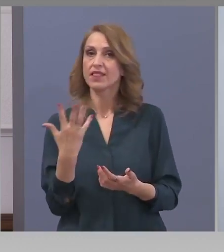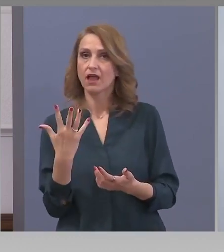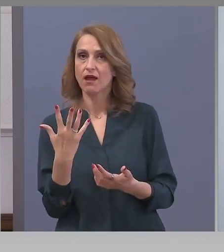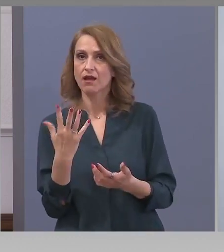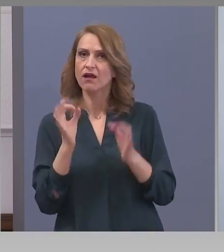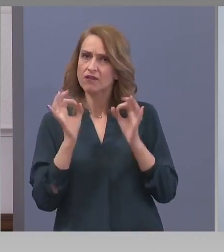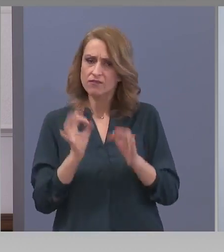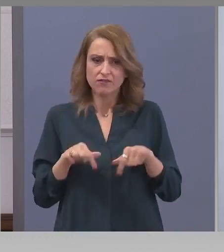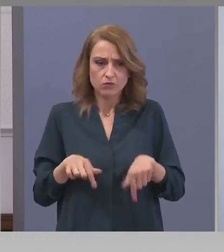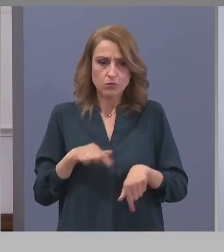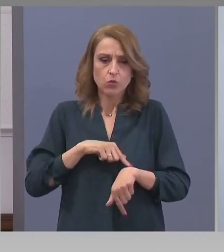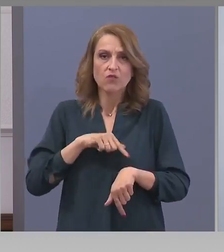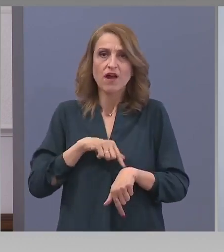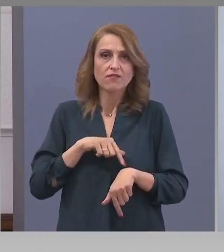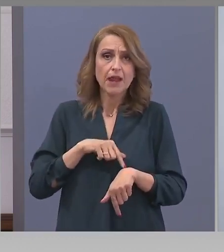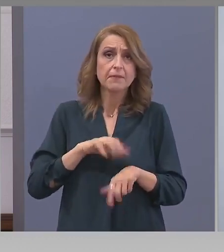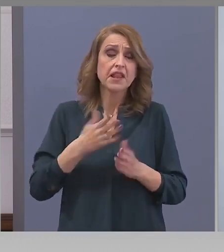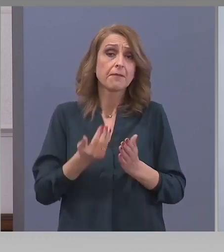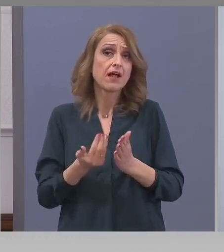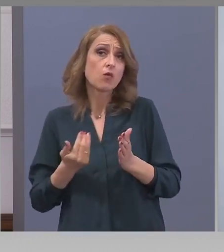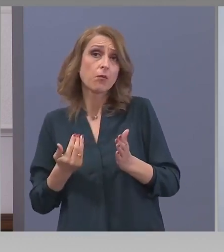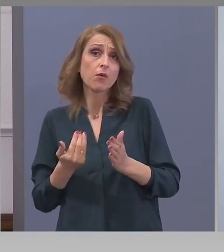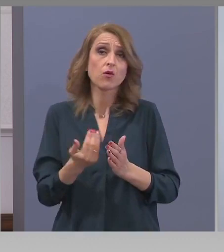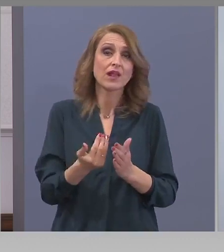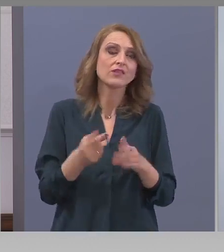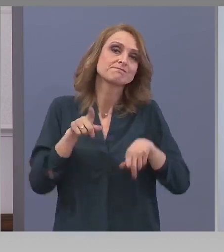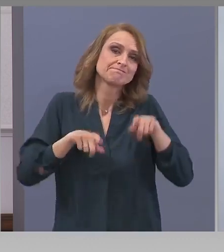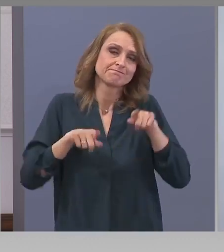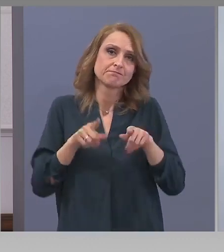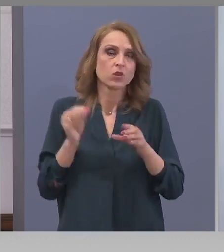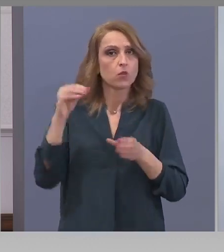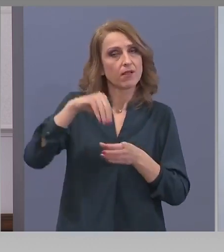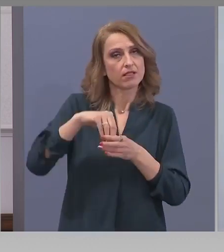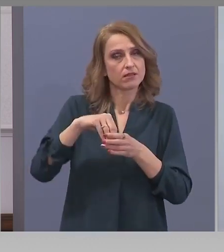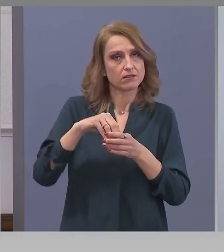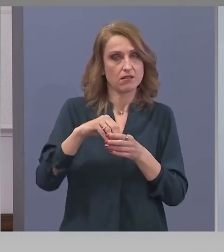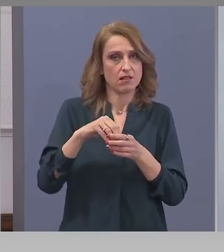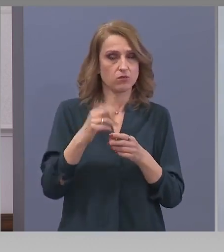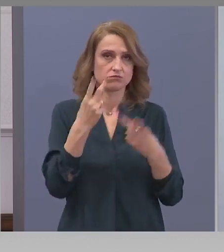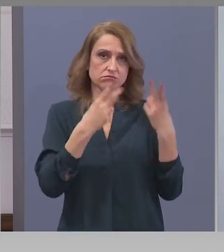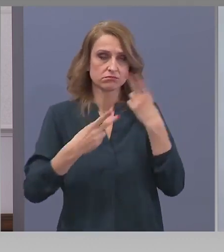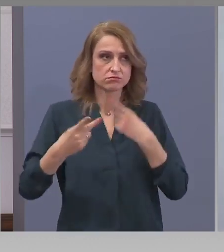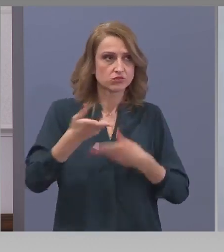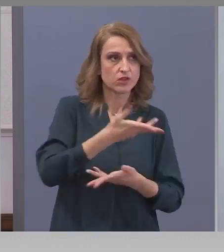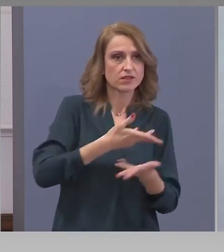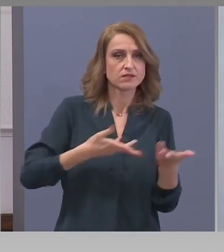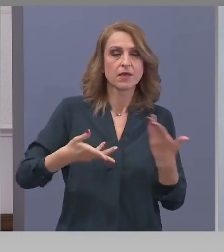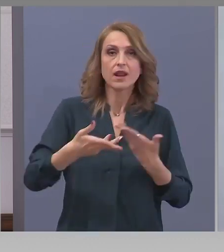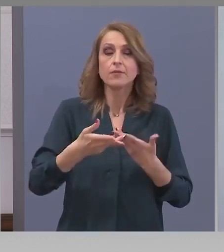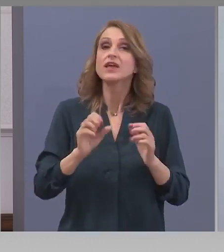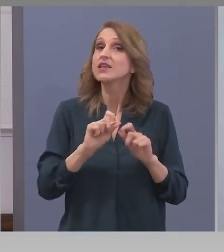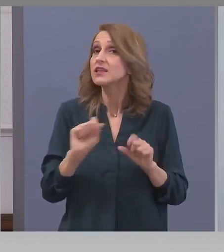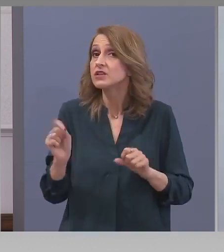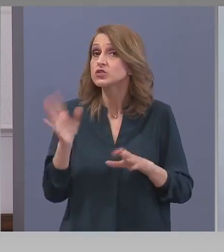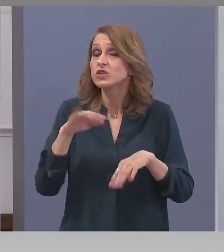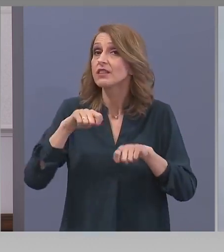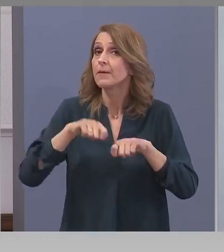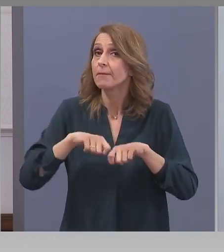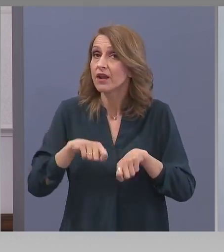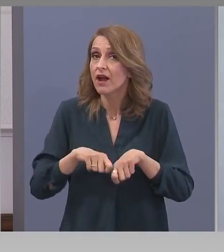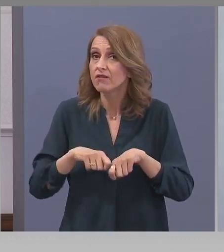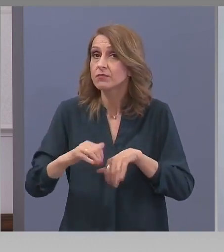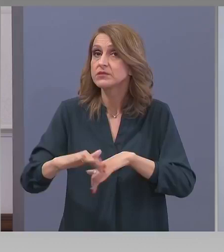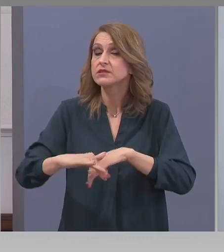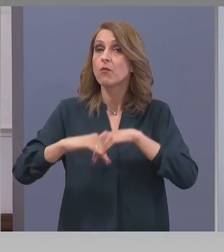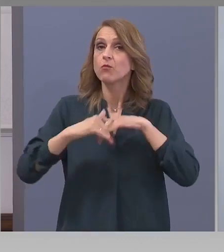по същото време или малко по-рано, това ще го определим допълнително, и ще създадем с помощта на